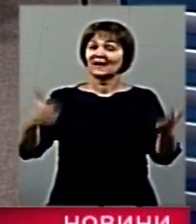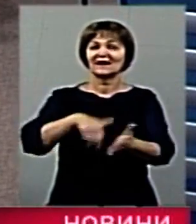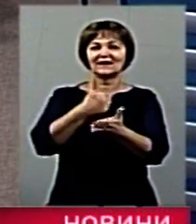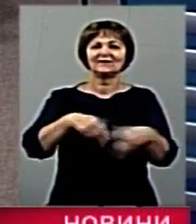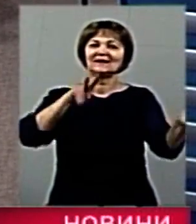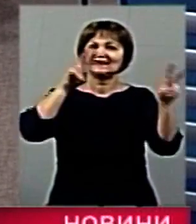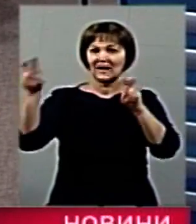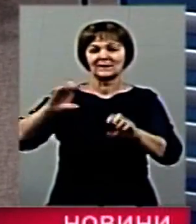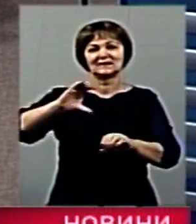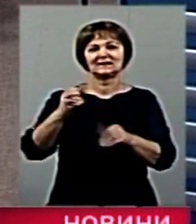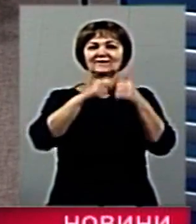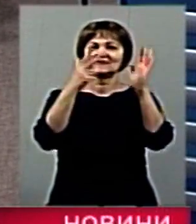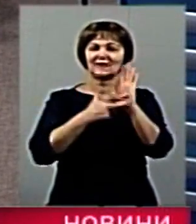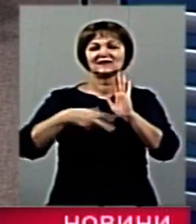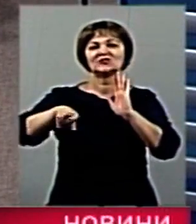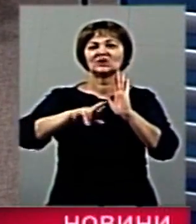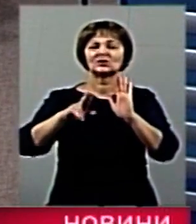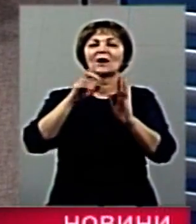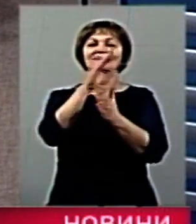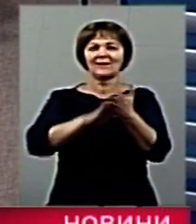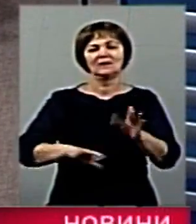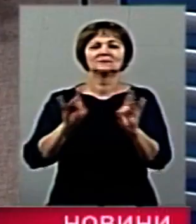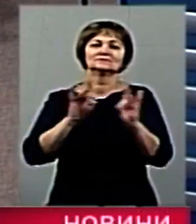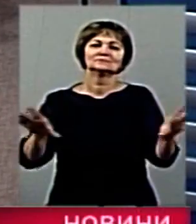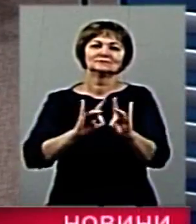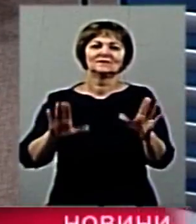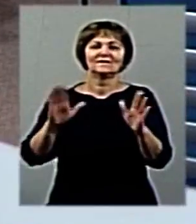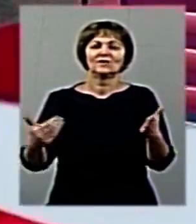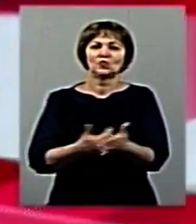середи 18 січня. Говоритимемо далі у випуску.